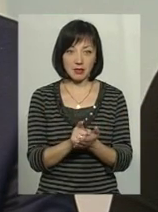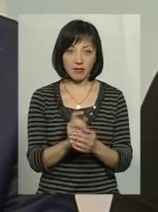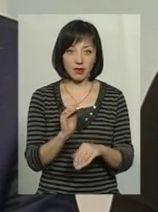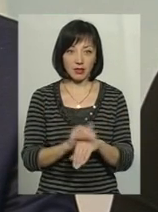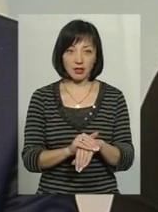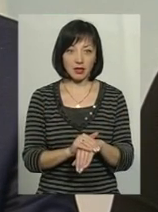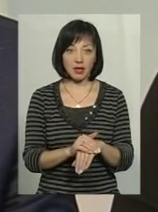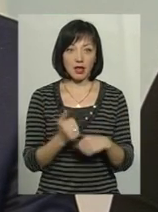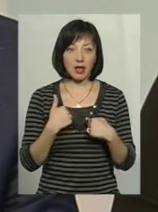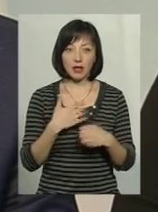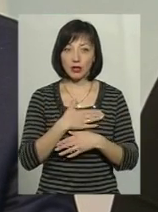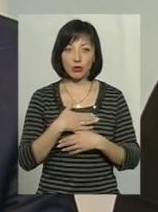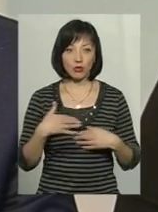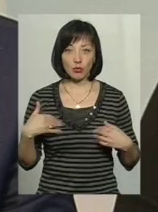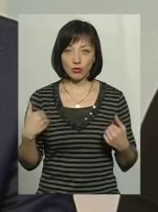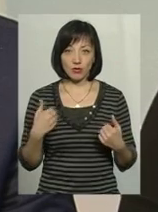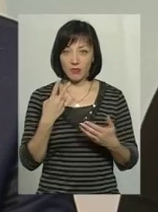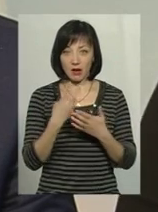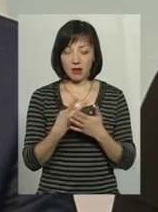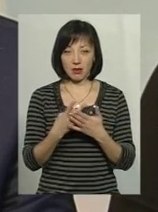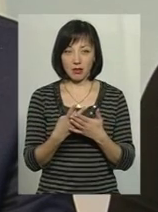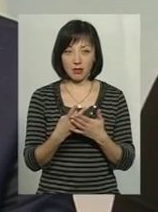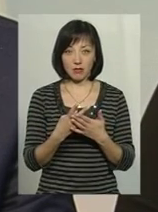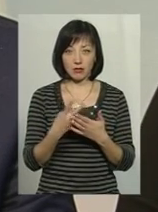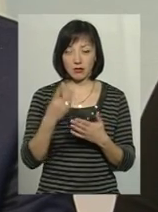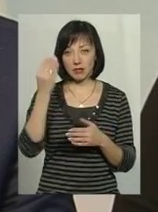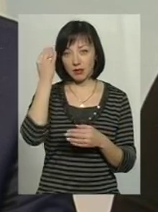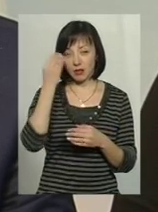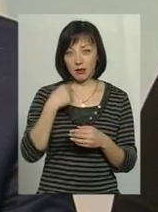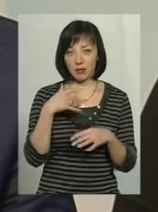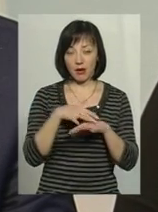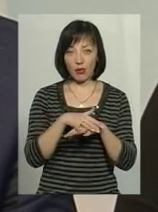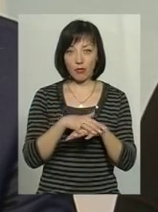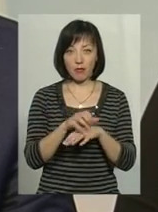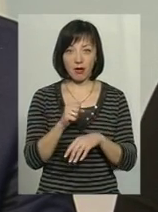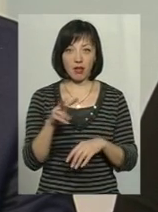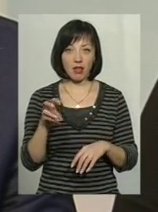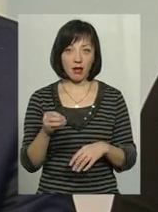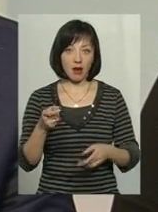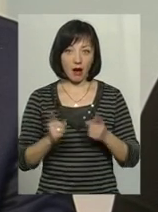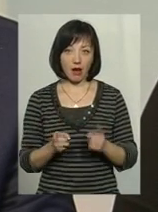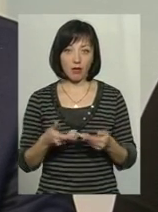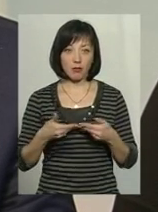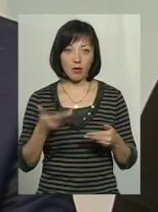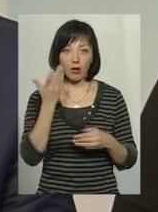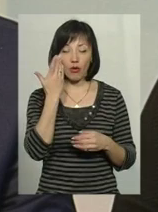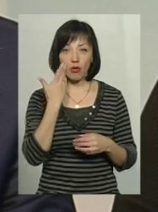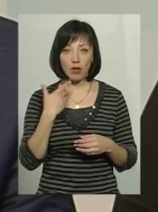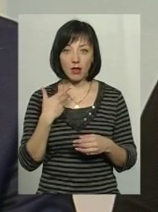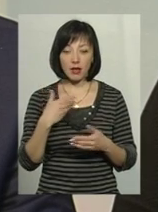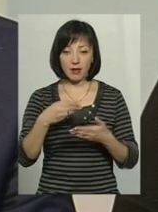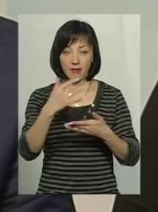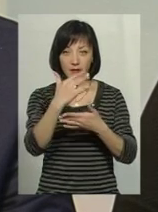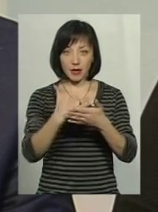фактично. Я не хочу теж, щоб виглядало, що ми знову щось не то рахуємо, але реально, коли були взяті